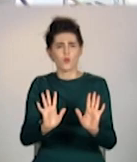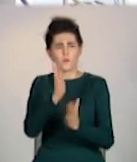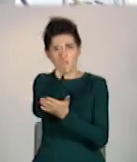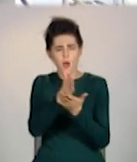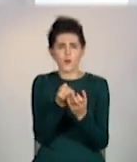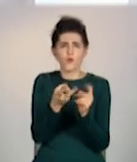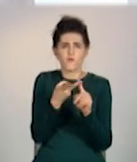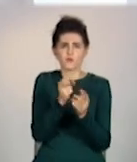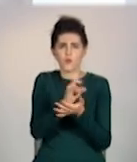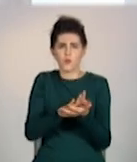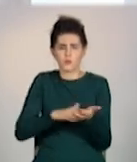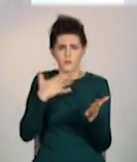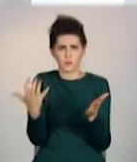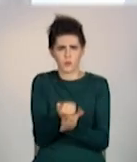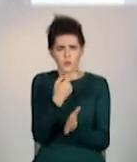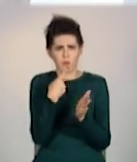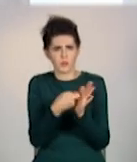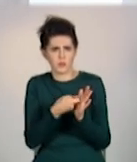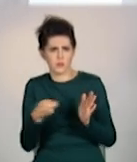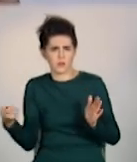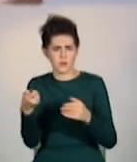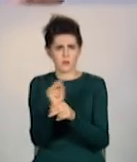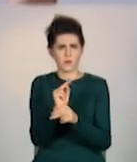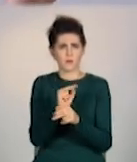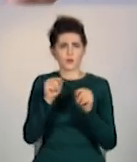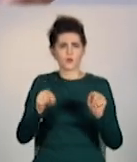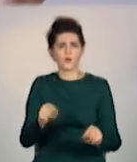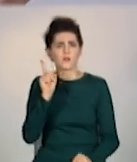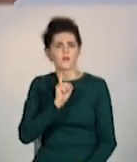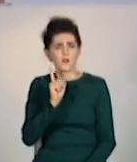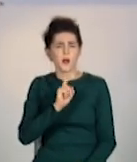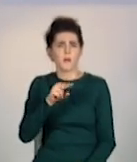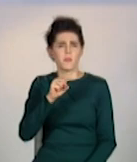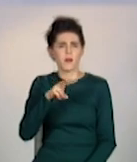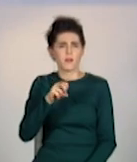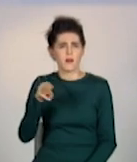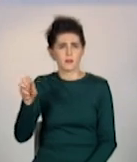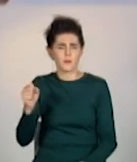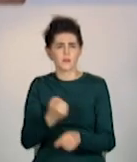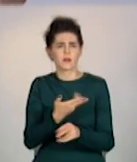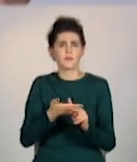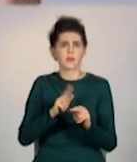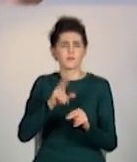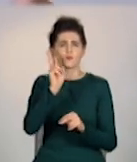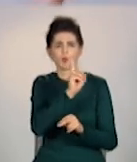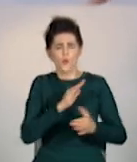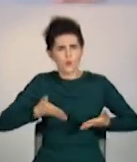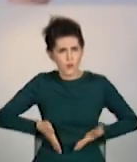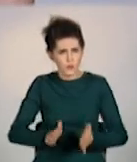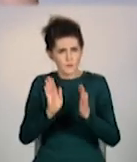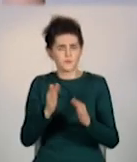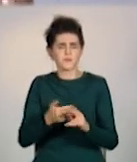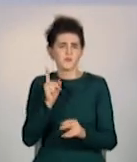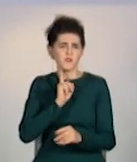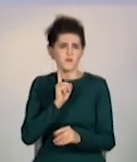досі лагодять. Через це трохи затісно. Тут временно знаходиться палата інтенсивної терапії для новорожчаних. Вона по плану